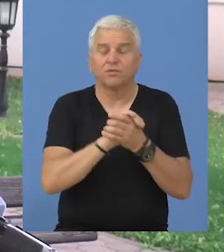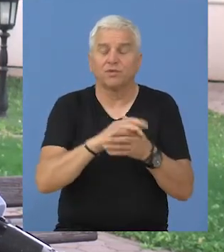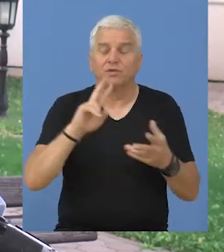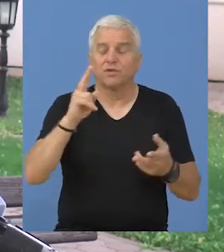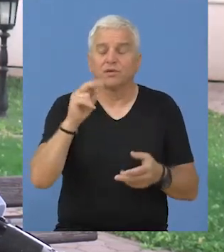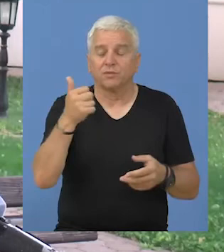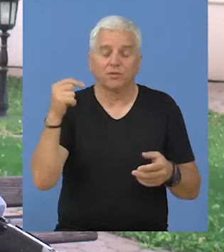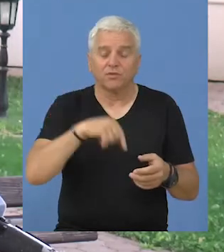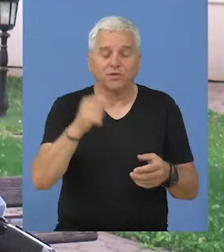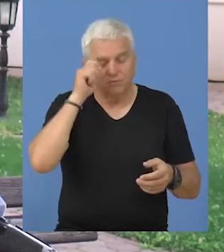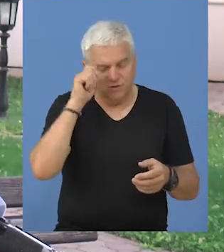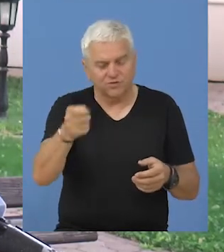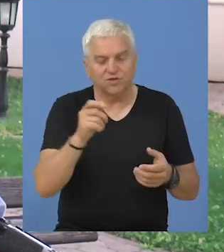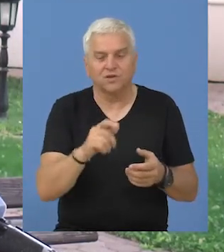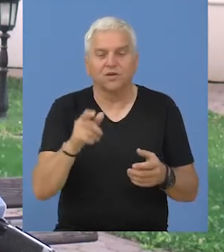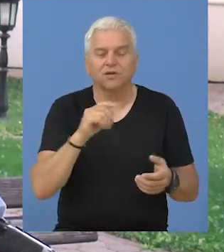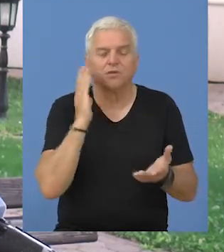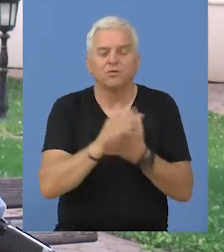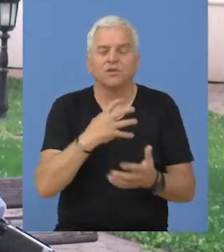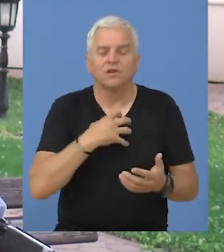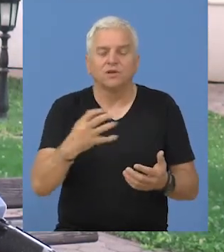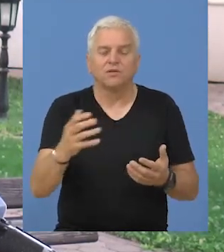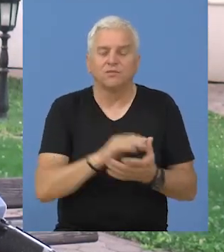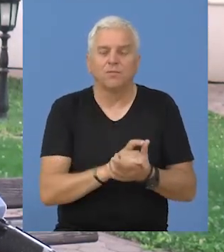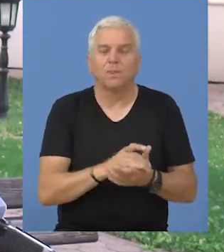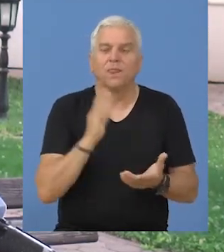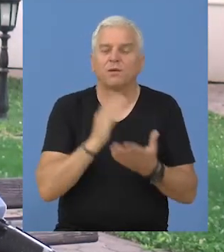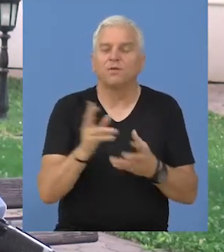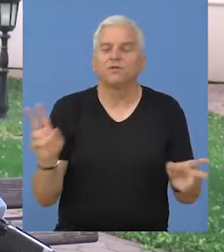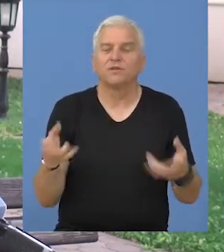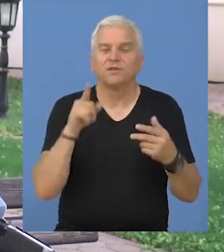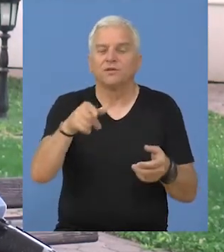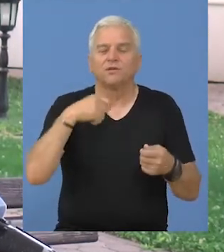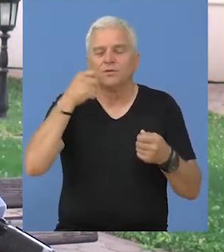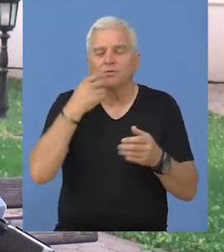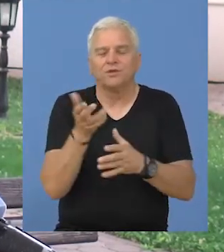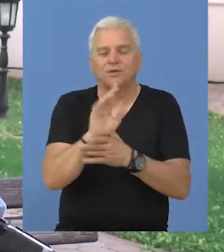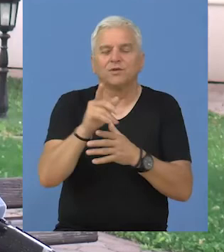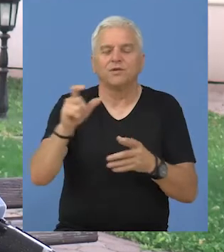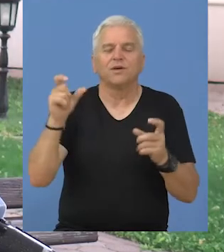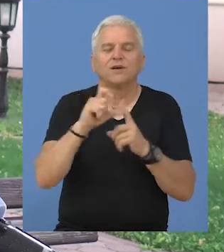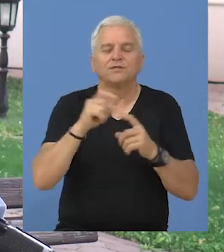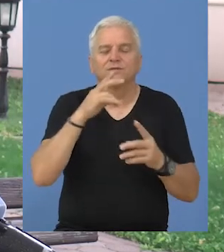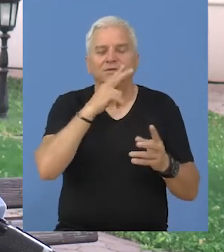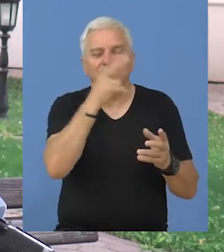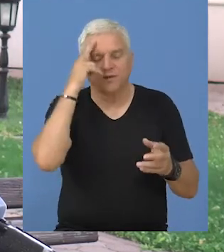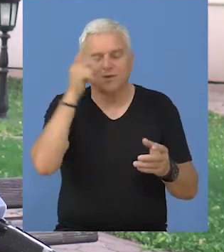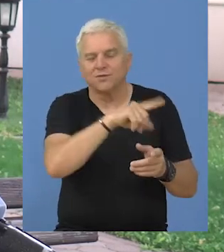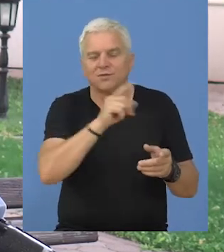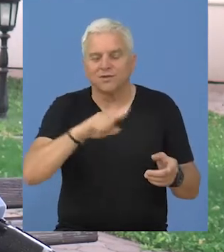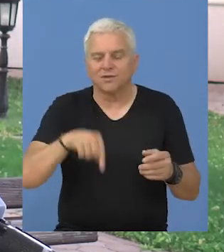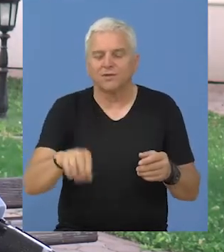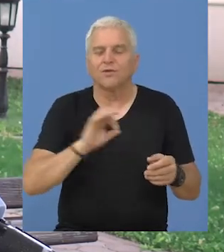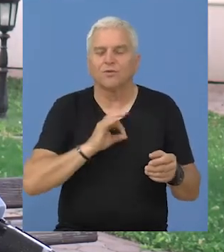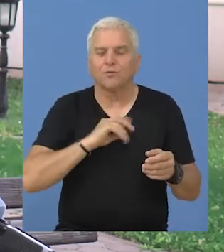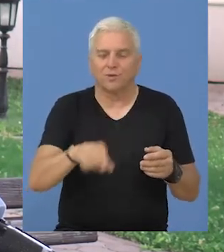se javio prijatelji koji mi kaže čestitam, budi hrabar, bilo bi ti lakše da držiš promociju Srpskoj akademiji nauke